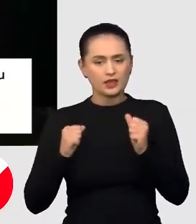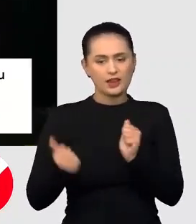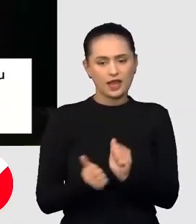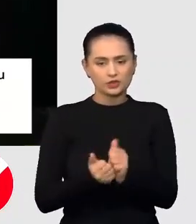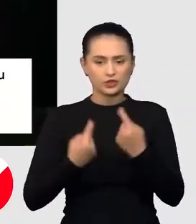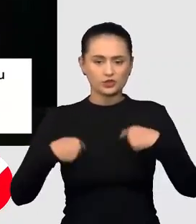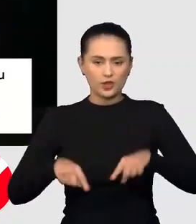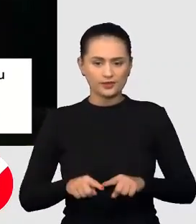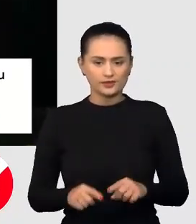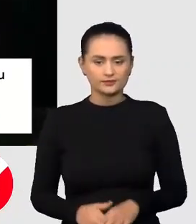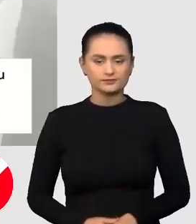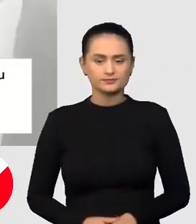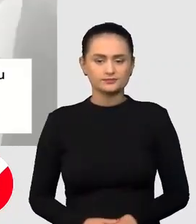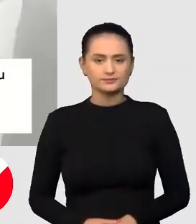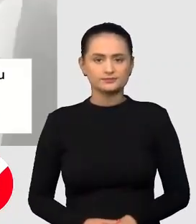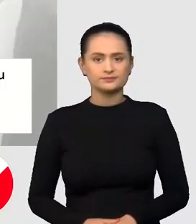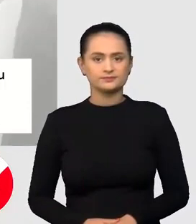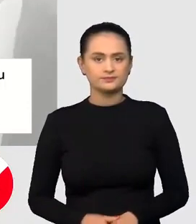vizită.